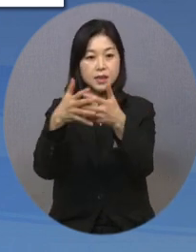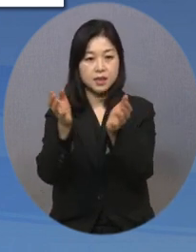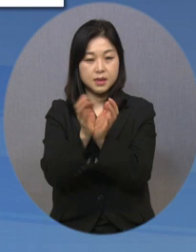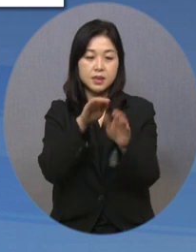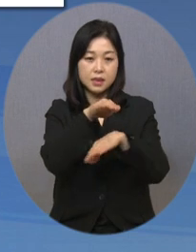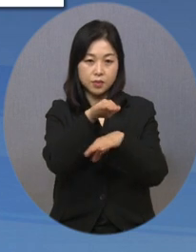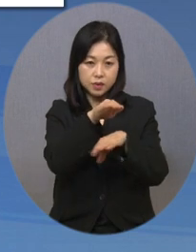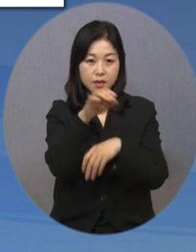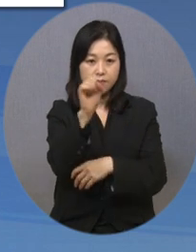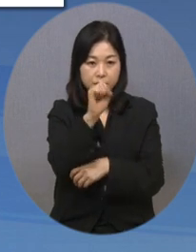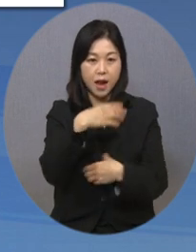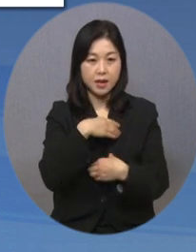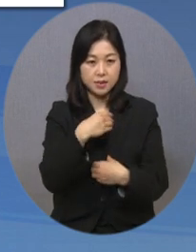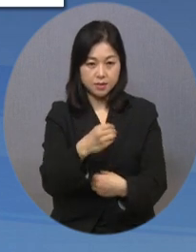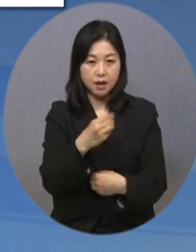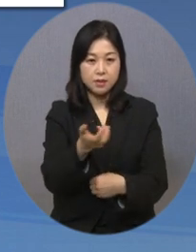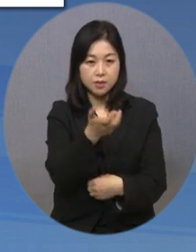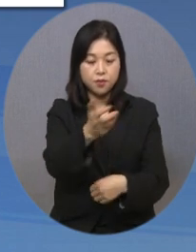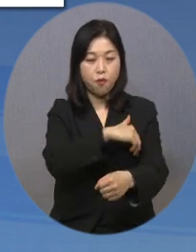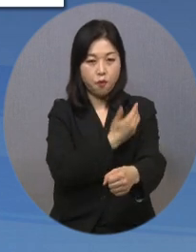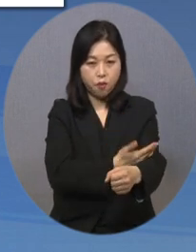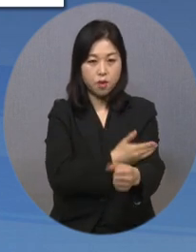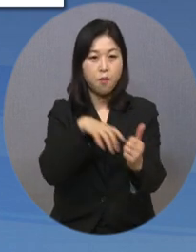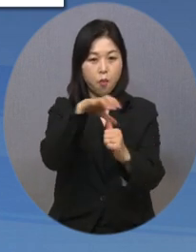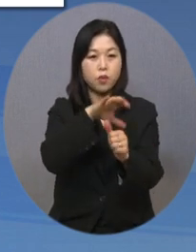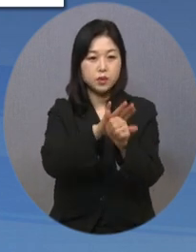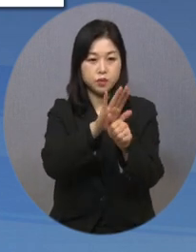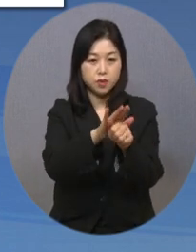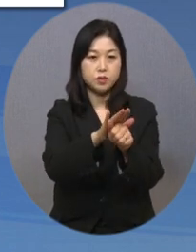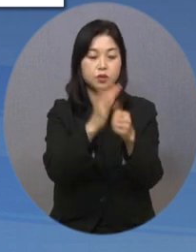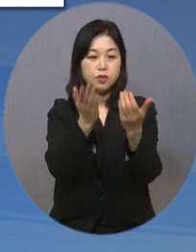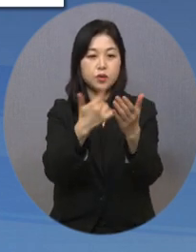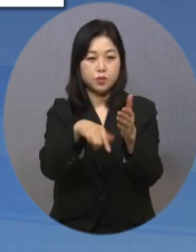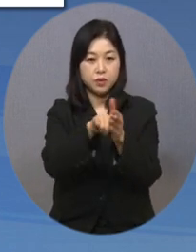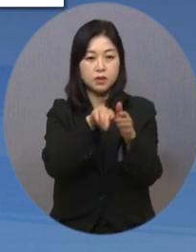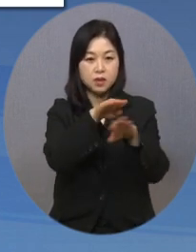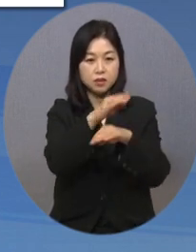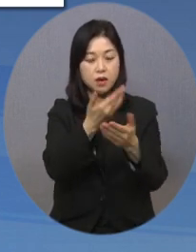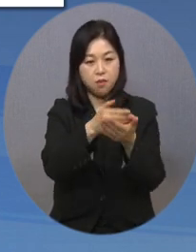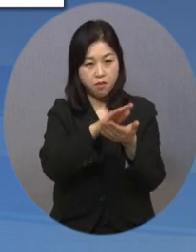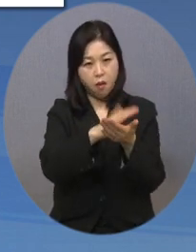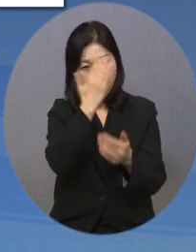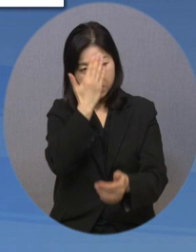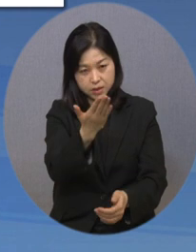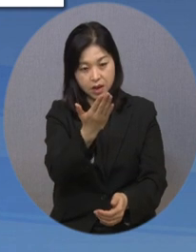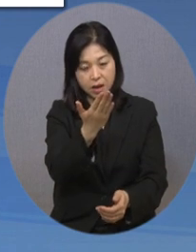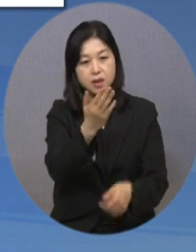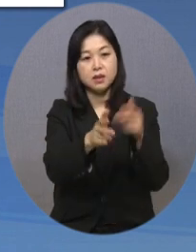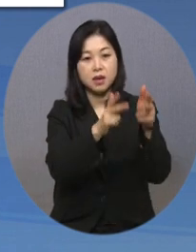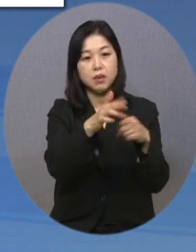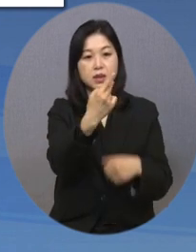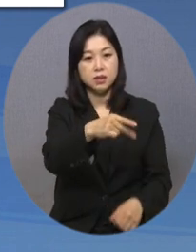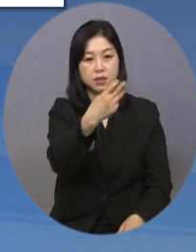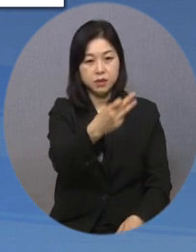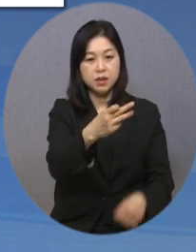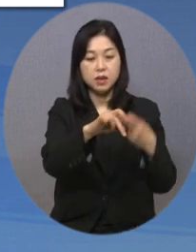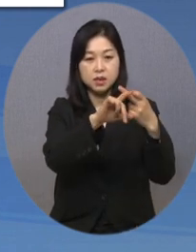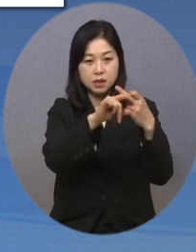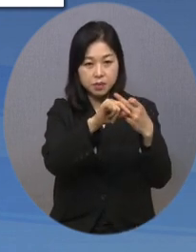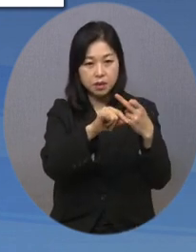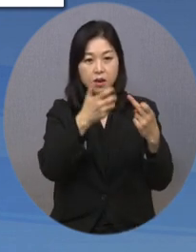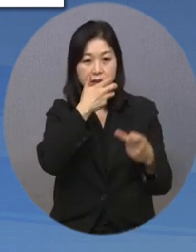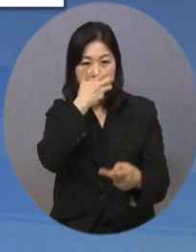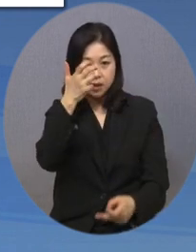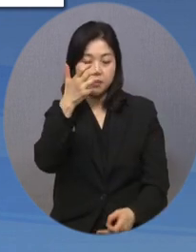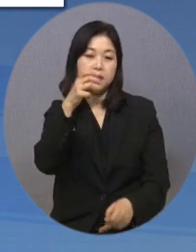이용자의 안전한 이동권 보장을 위해 자동차를 무상 점검하는 사업으로 2013년 12월 드림카